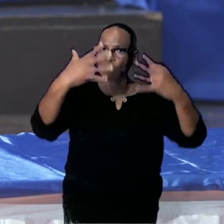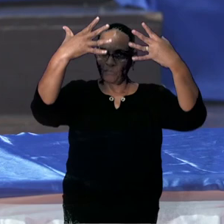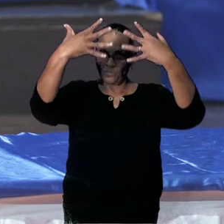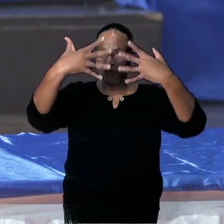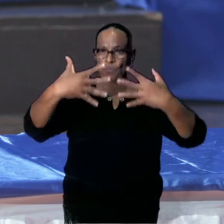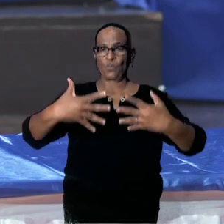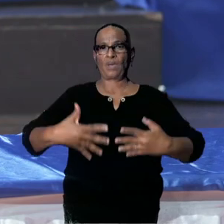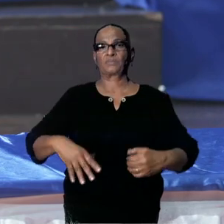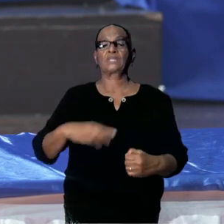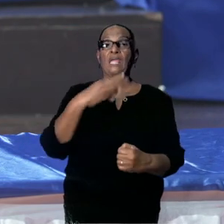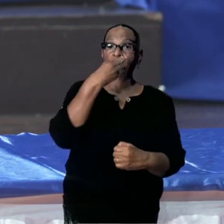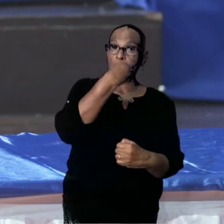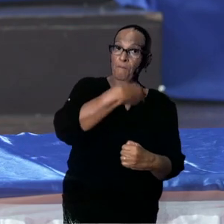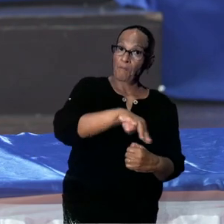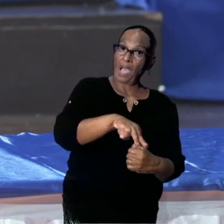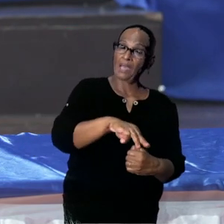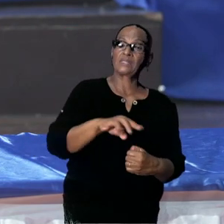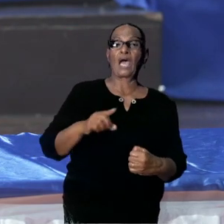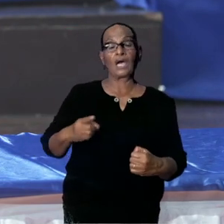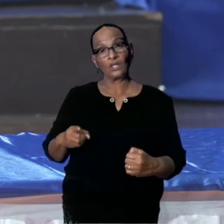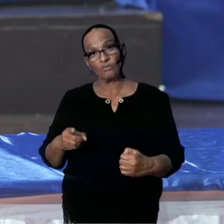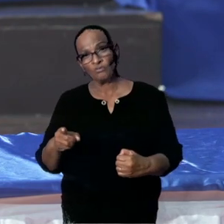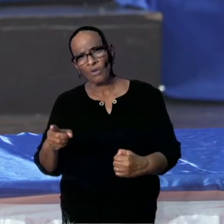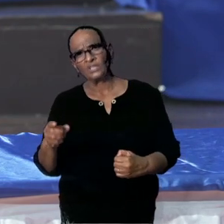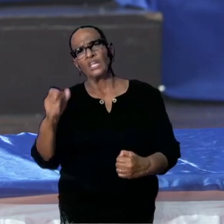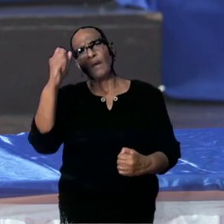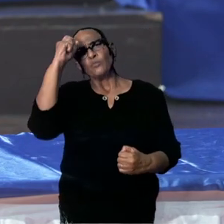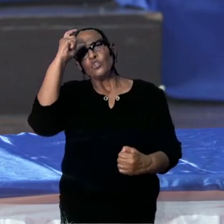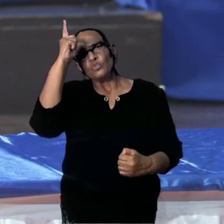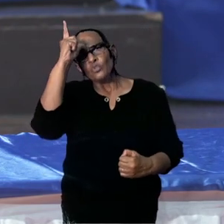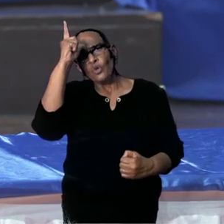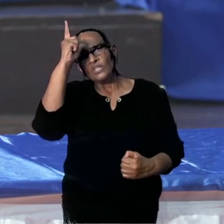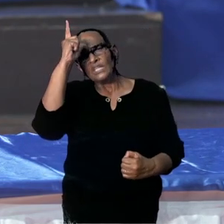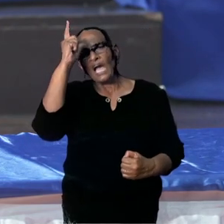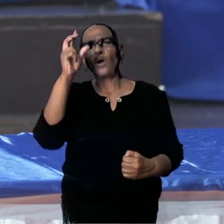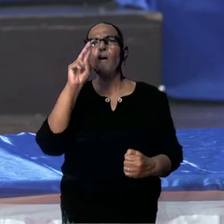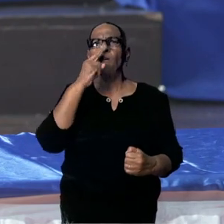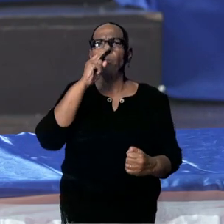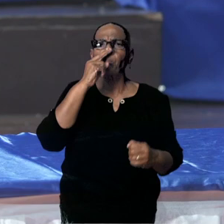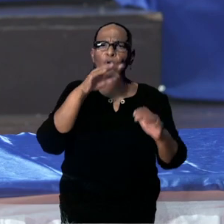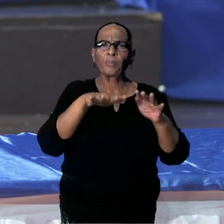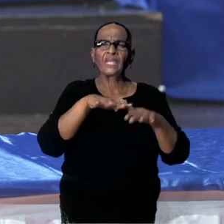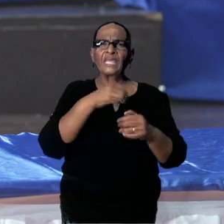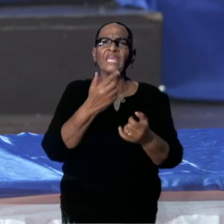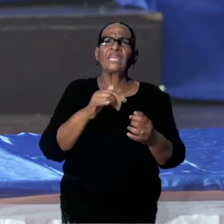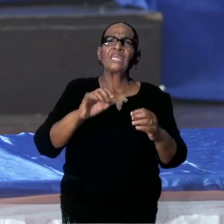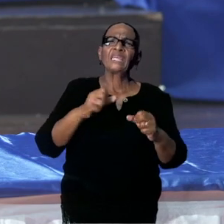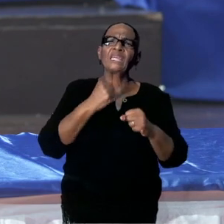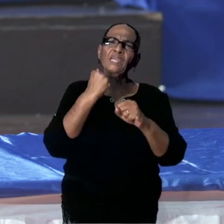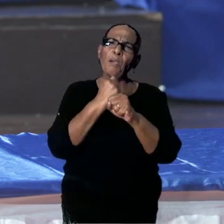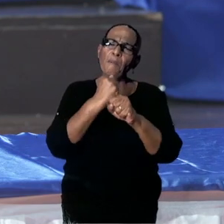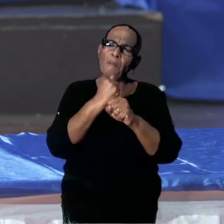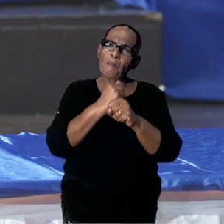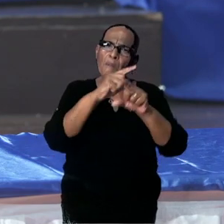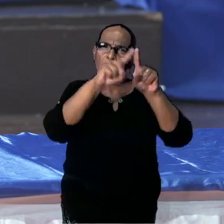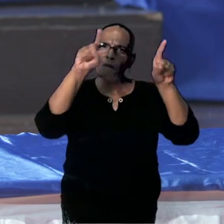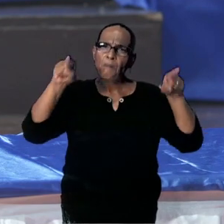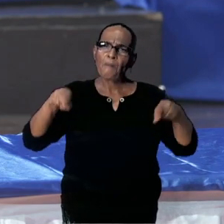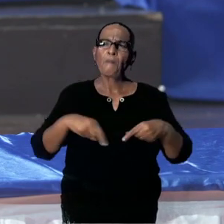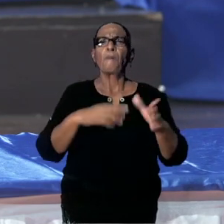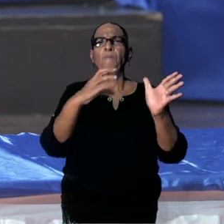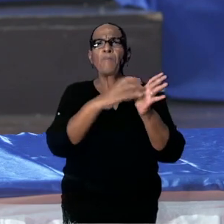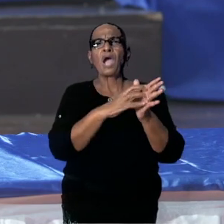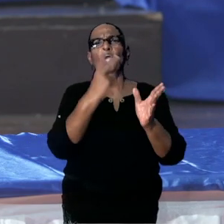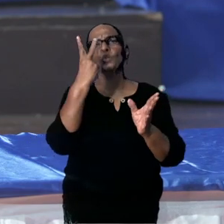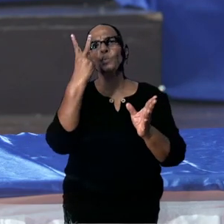donderdag. Ik heb een IT-deskundige gevraagd om daar een format voor te creëren en op de website te plaatsen, zodat u twee